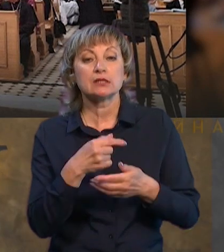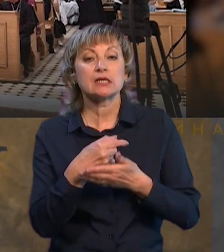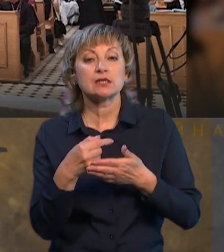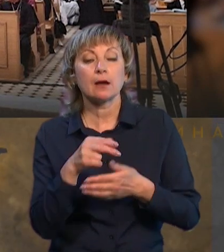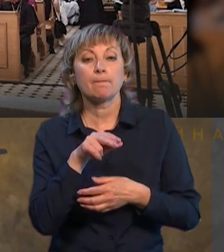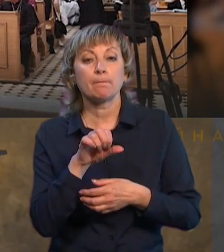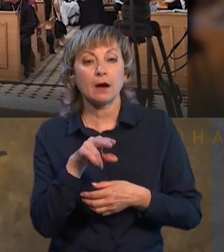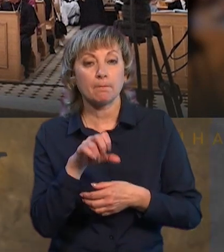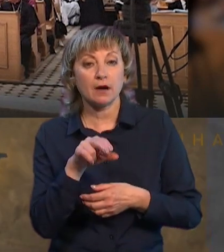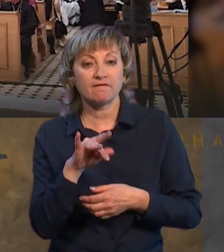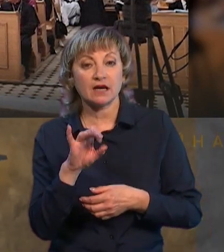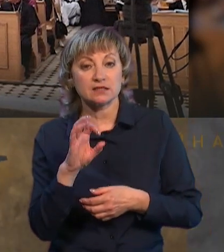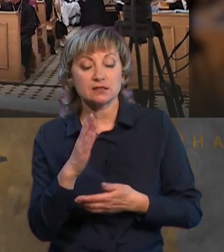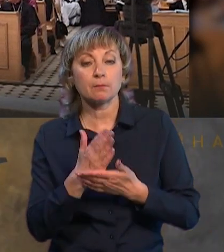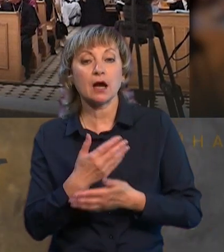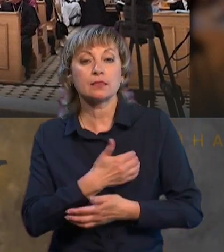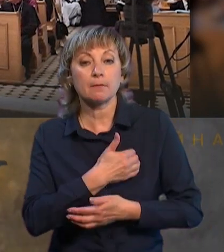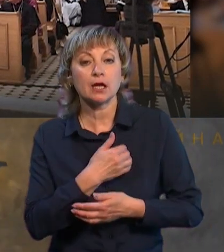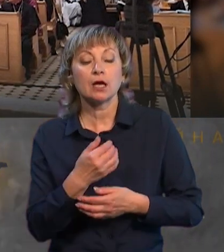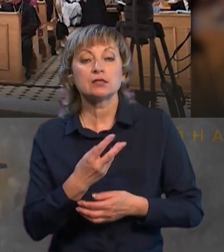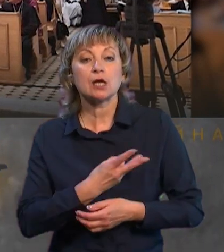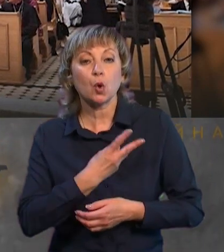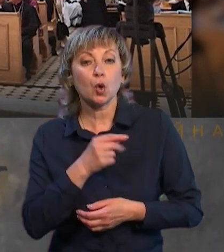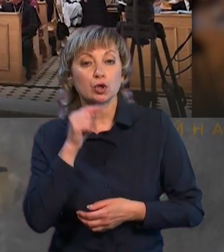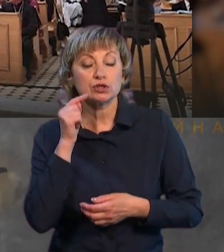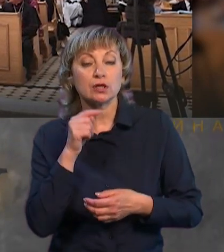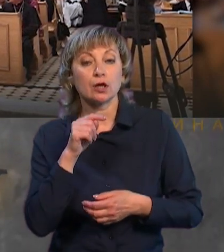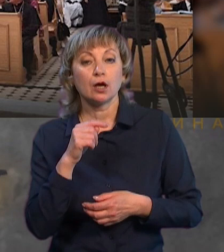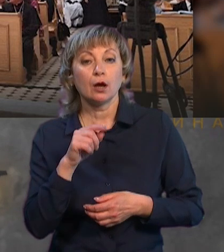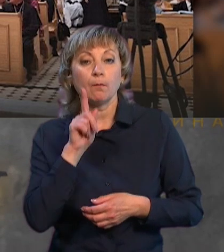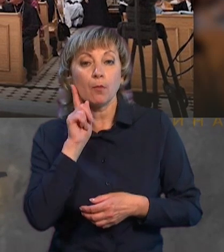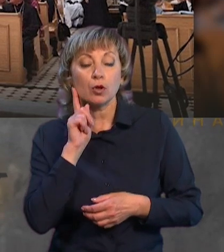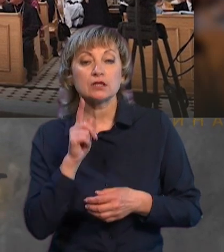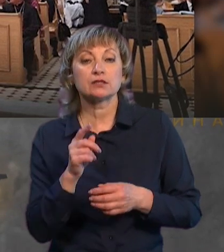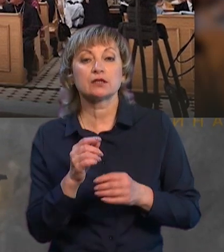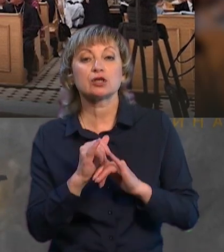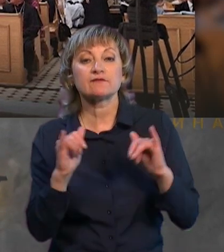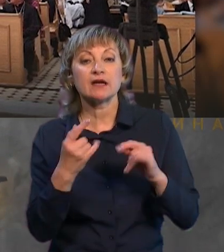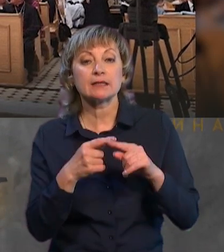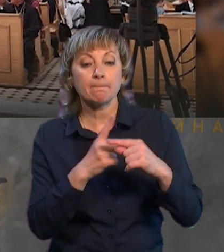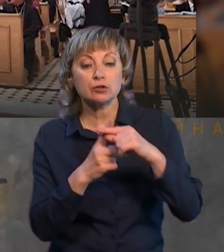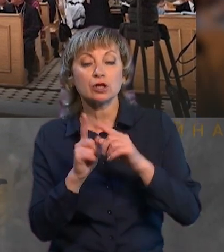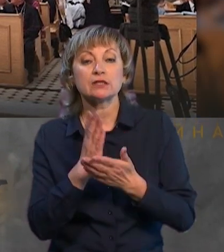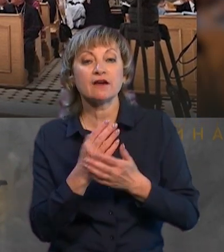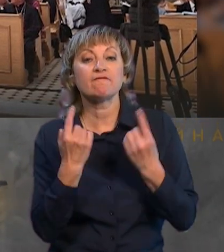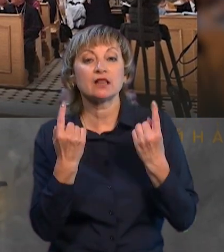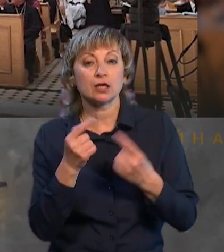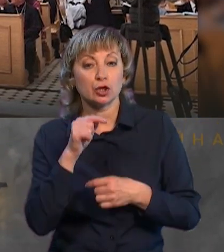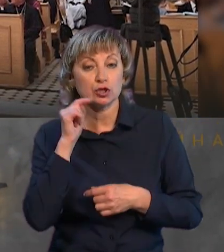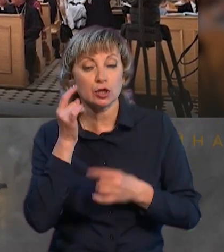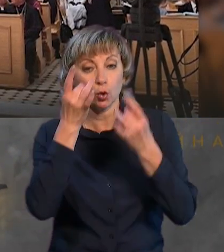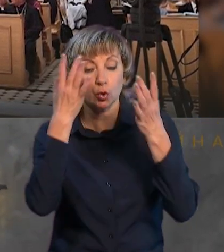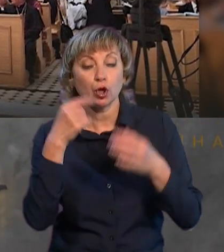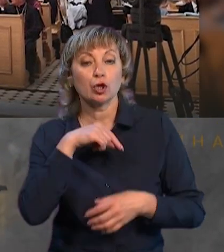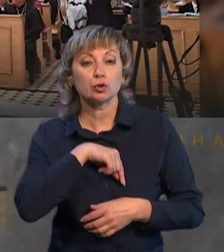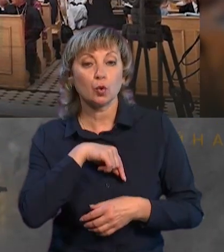що Папа Франциск мав намір заохотити російську молодь зберігати і розвивати те позитивне, що є у великій російській культурній і